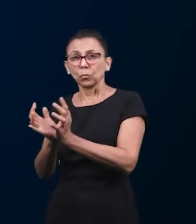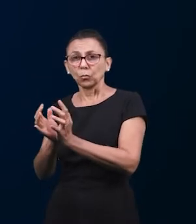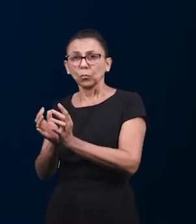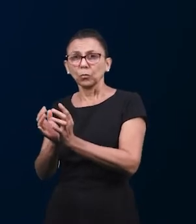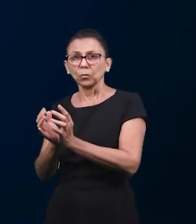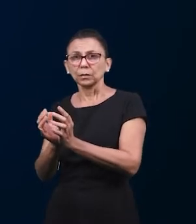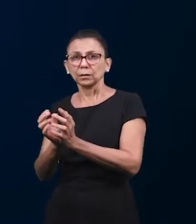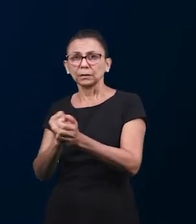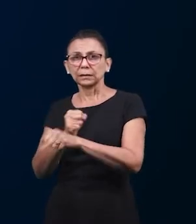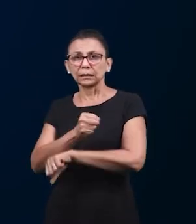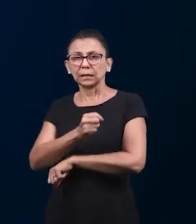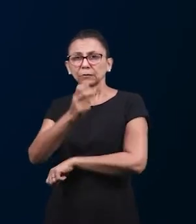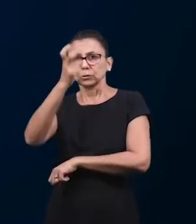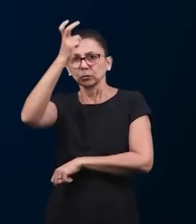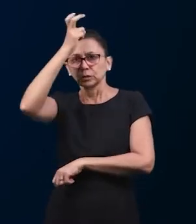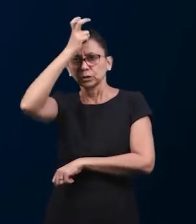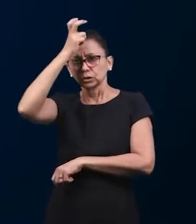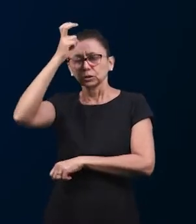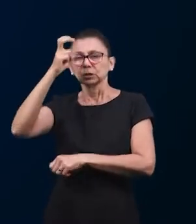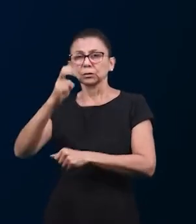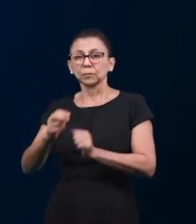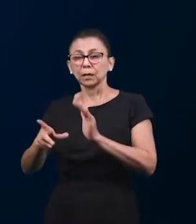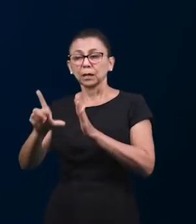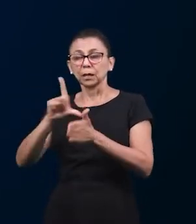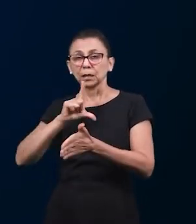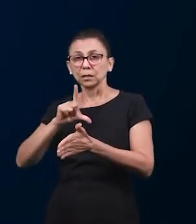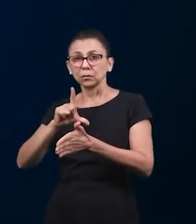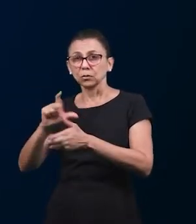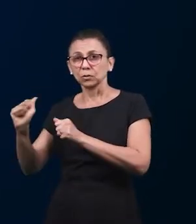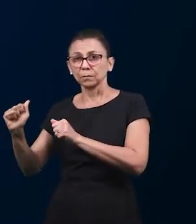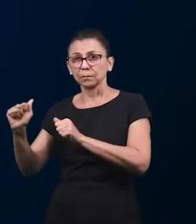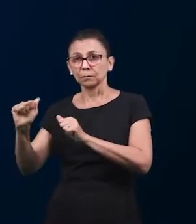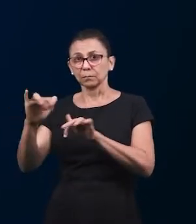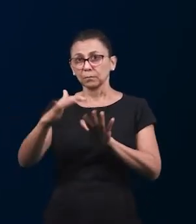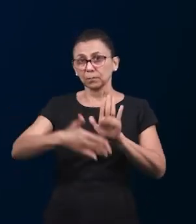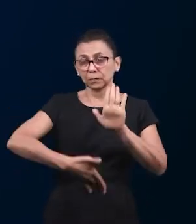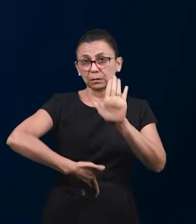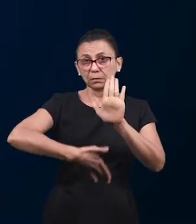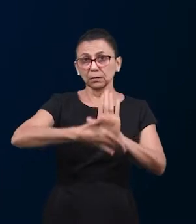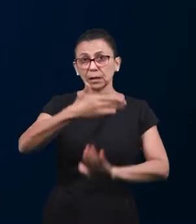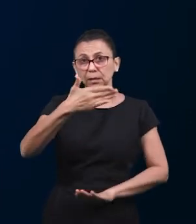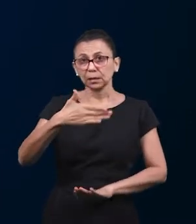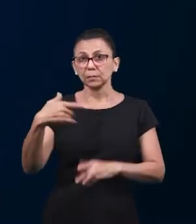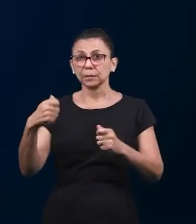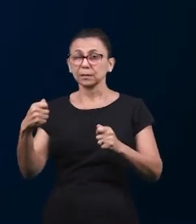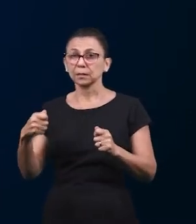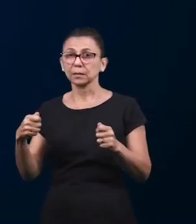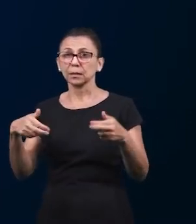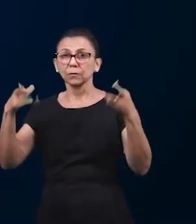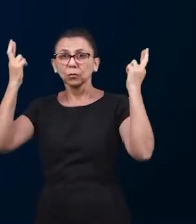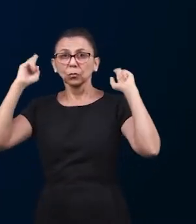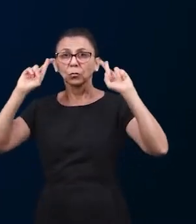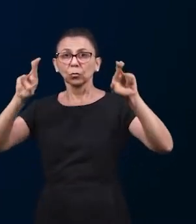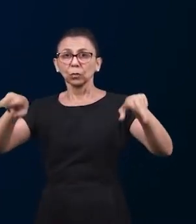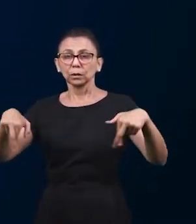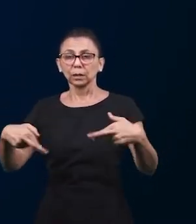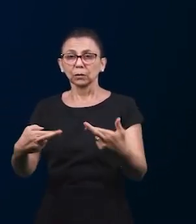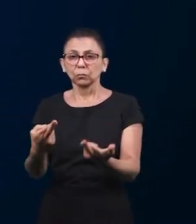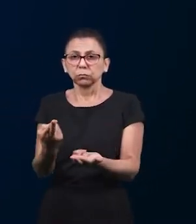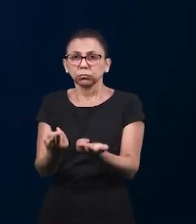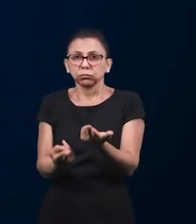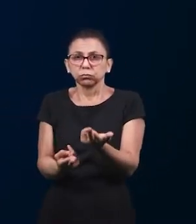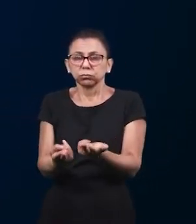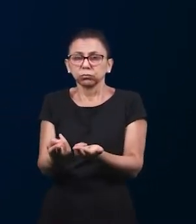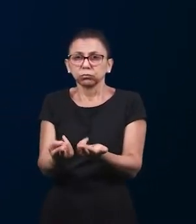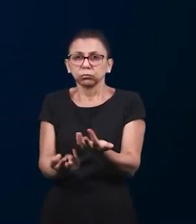Святого, чтобы они отделили Агнца, испекли его на огне, и Слово